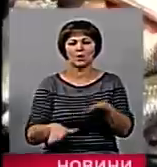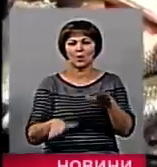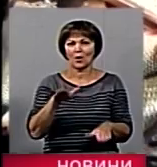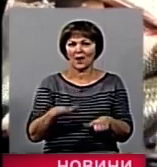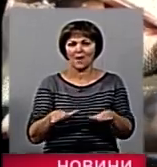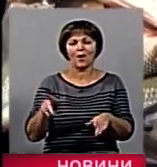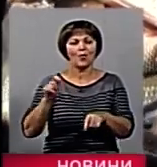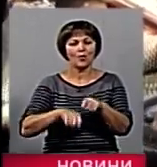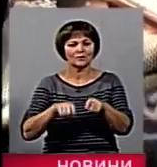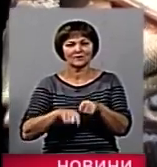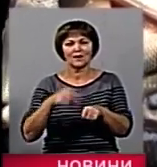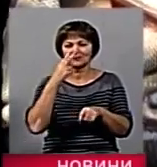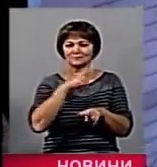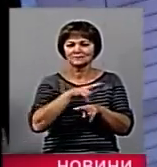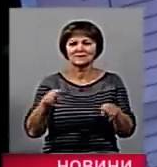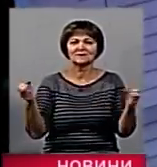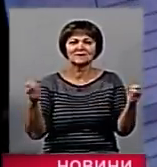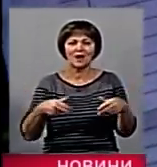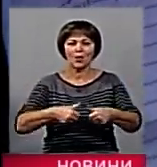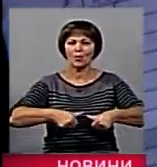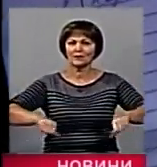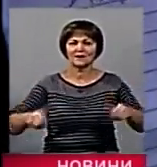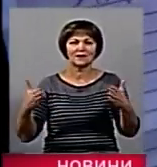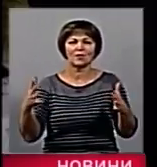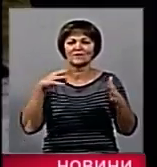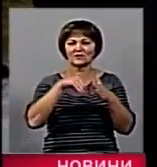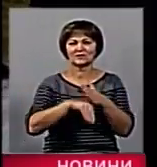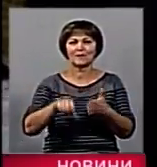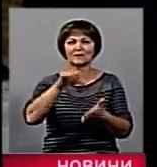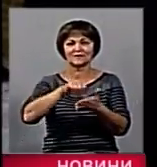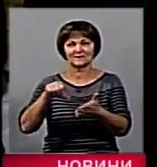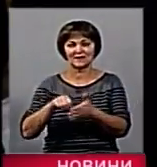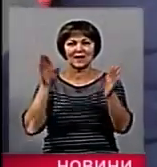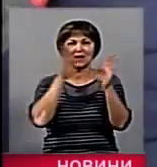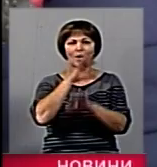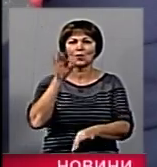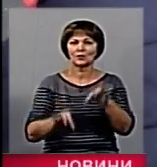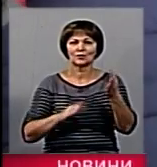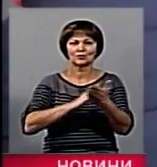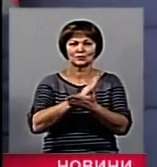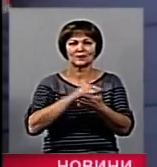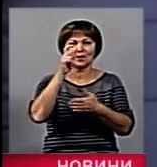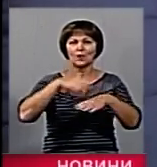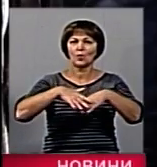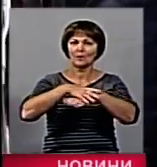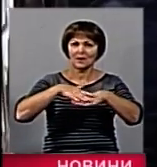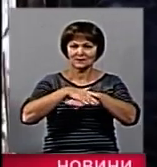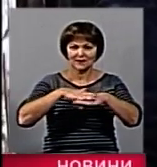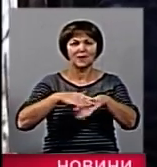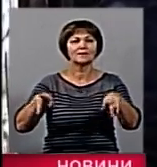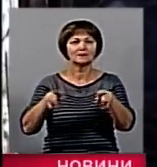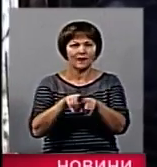Контролювала зариблення спеціально створена комісія, до якої увійшли представники екологічної служби та громадськості. Така